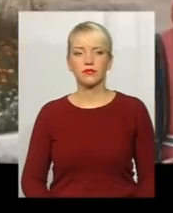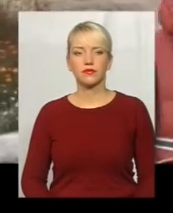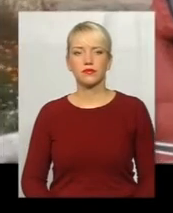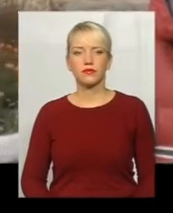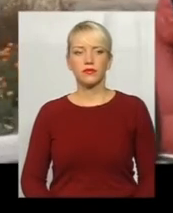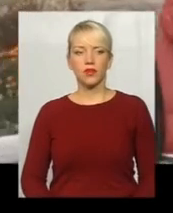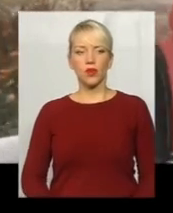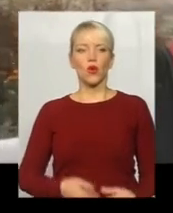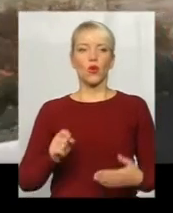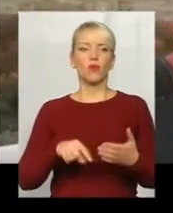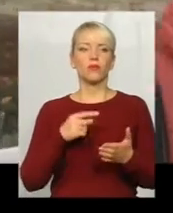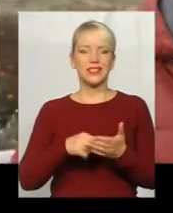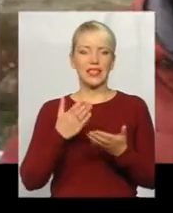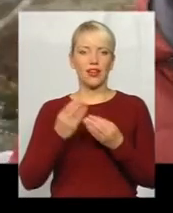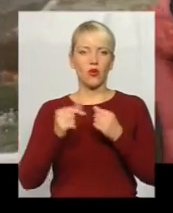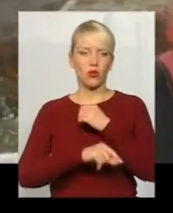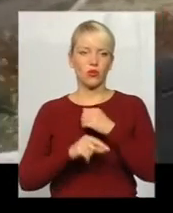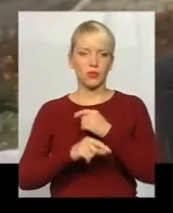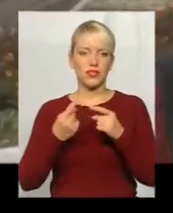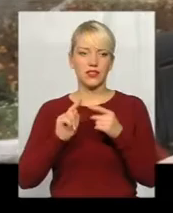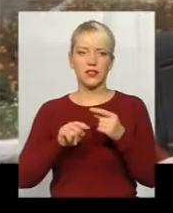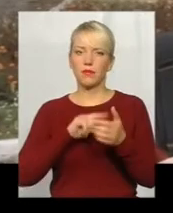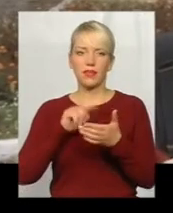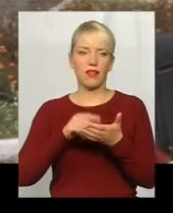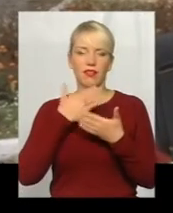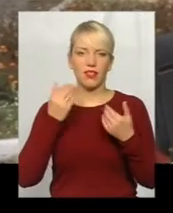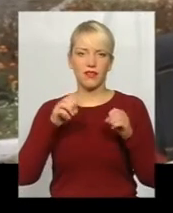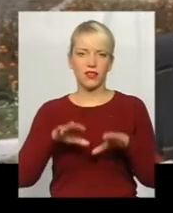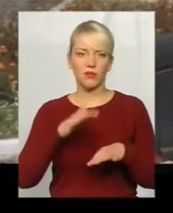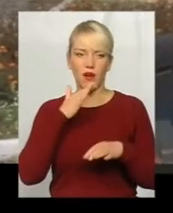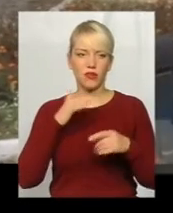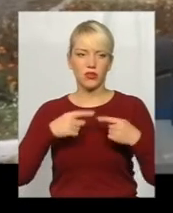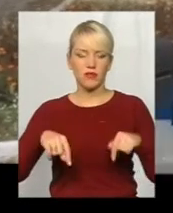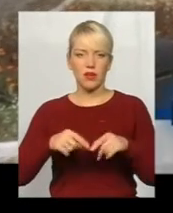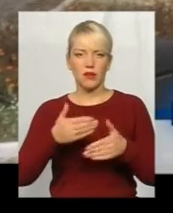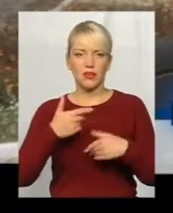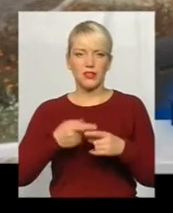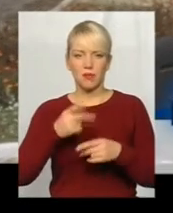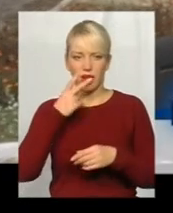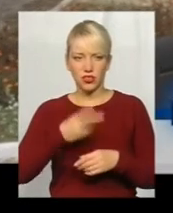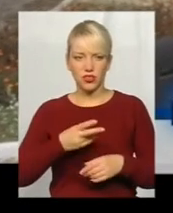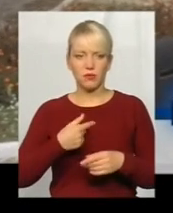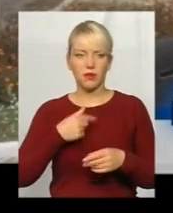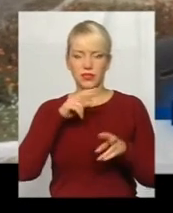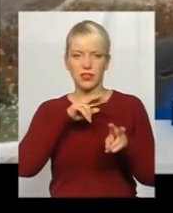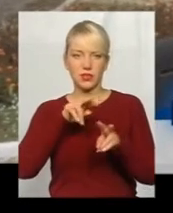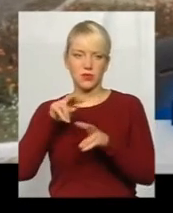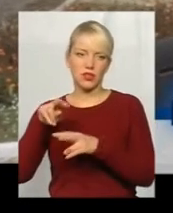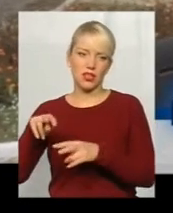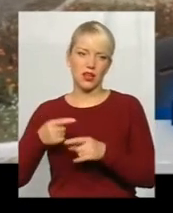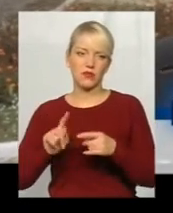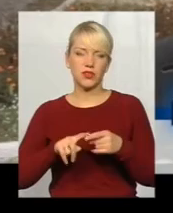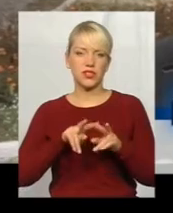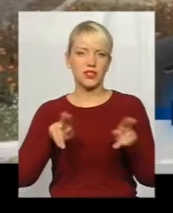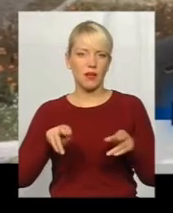В місті є корупція, і ці питання не вирішуються. Багато сфер. Тобто ми це бачимо, ми це спостерігаємо, ті